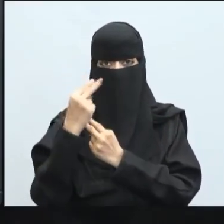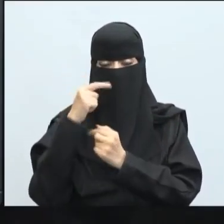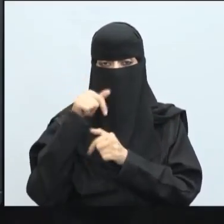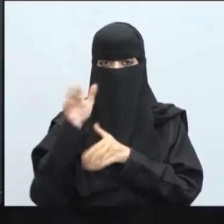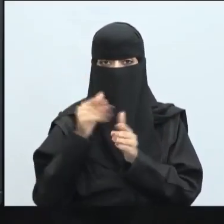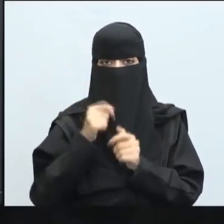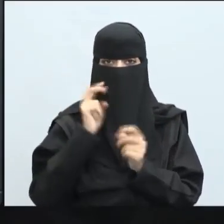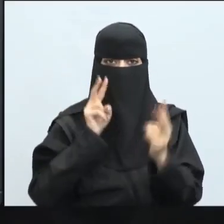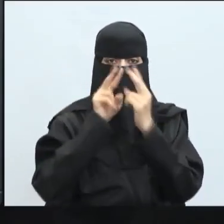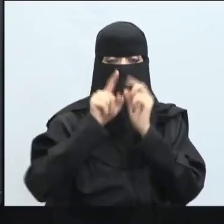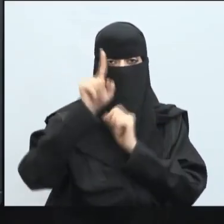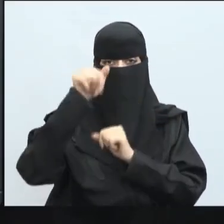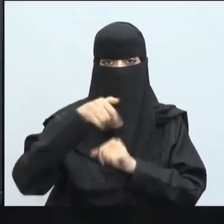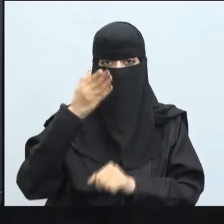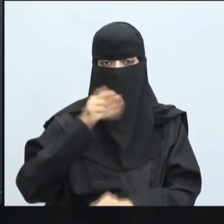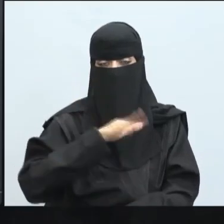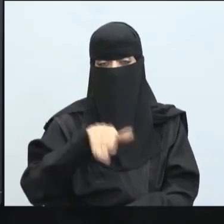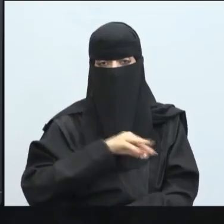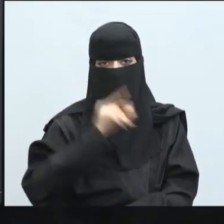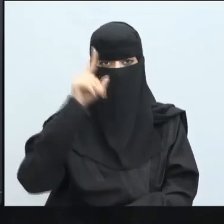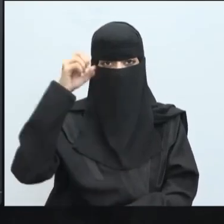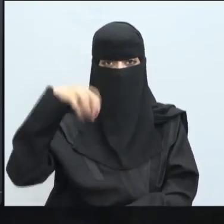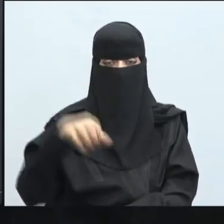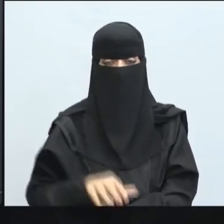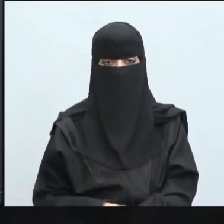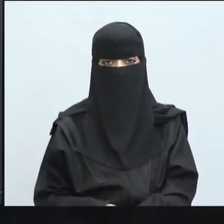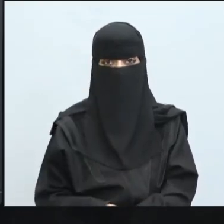على حسن المتابعة نلتقيكم في الدرس القادم بإذن الله والسلام عليكم ورحمة الله وبركاته